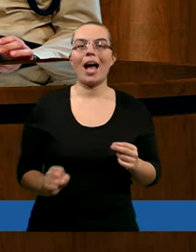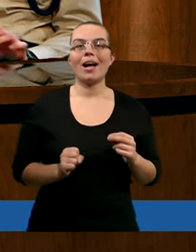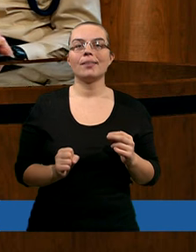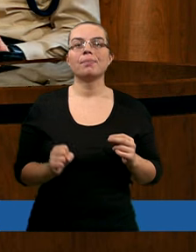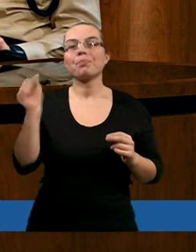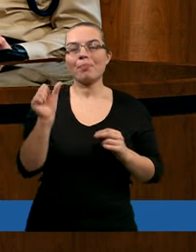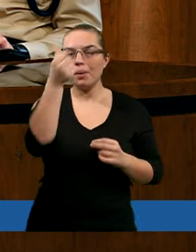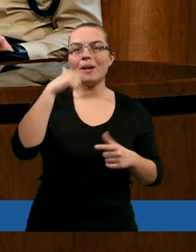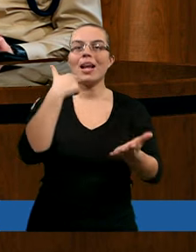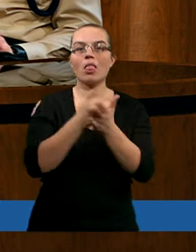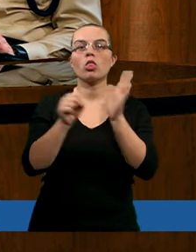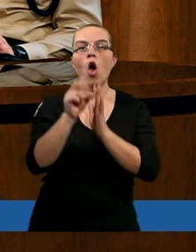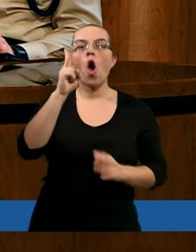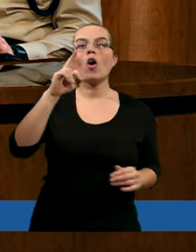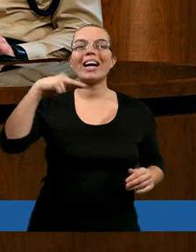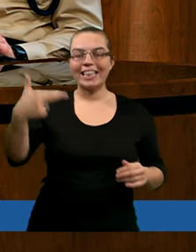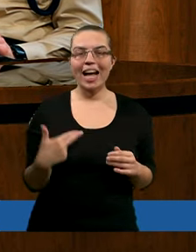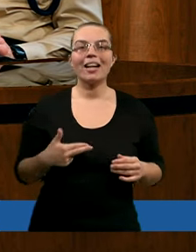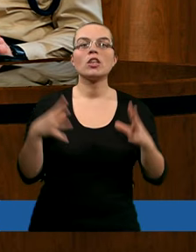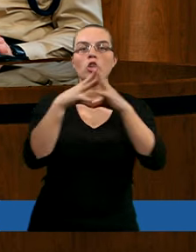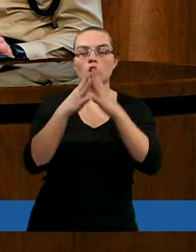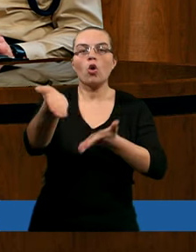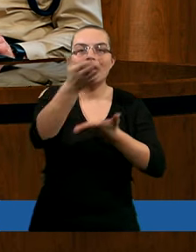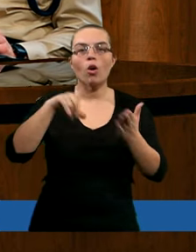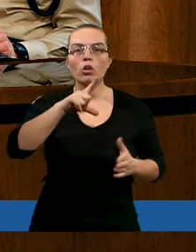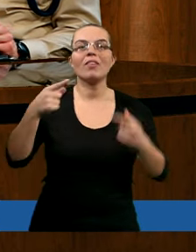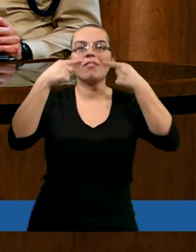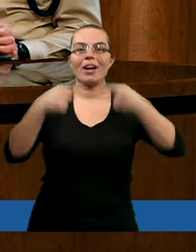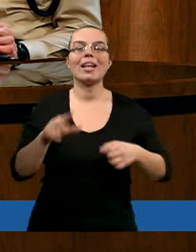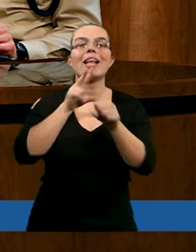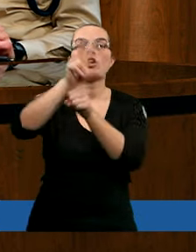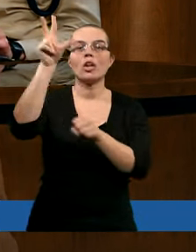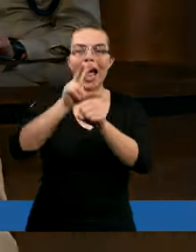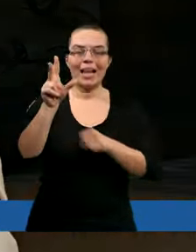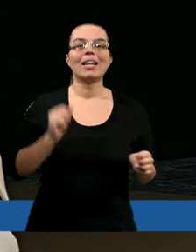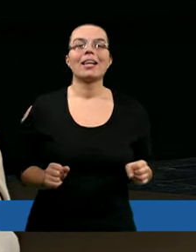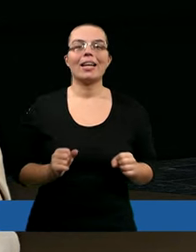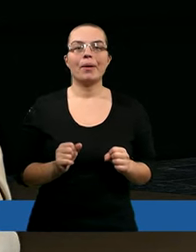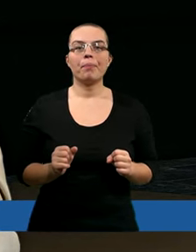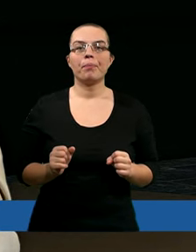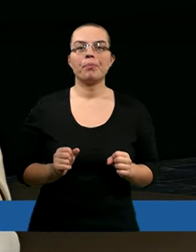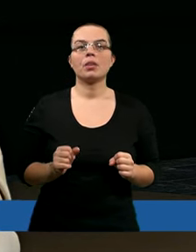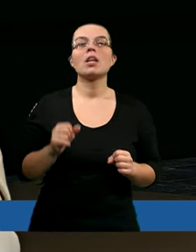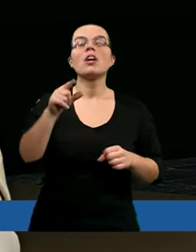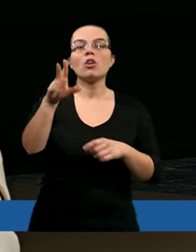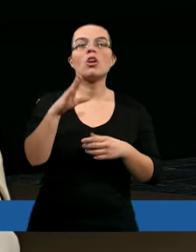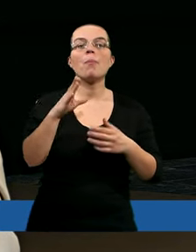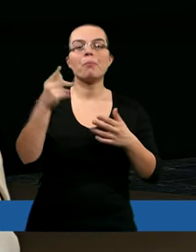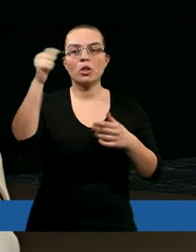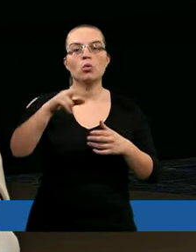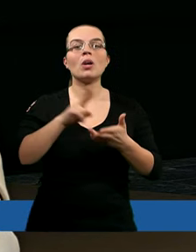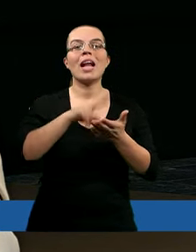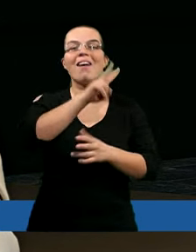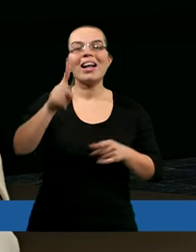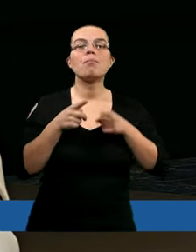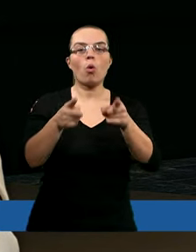Z pierwszego listu do Koryntian, z 10 rozdziału, werset 13. Dotąd nie przyszło na